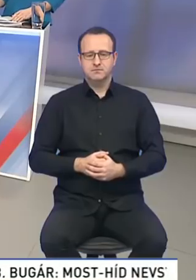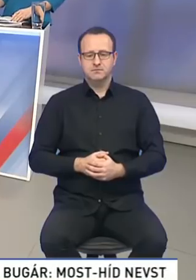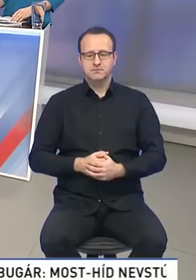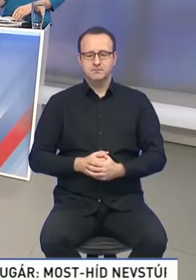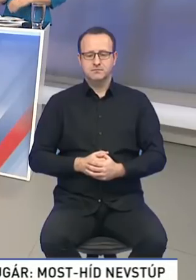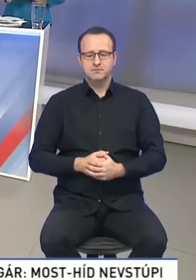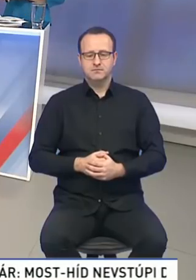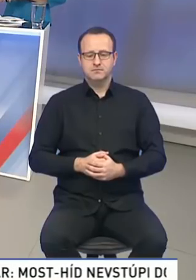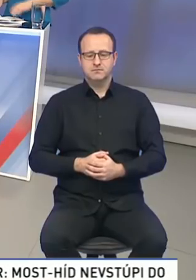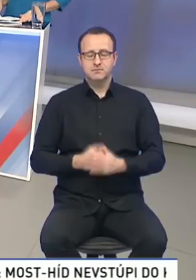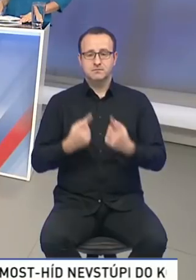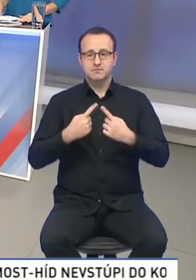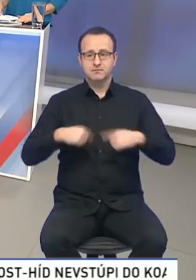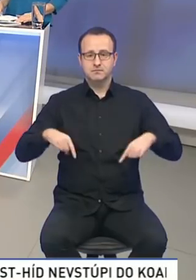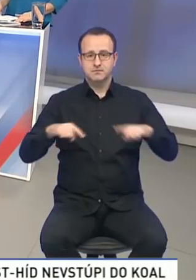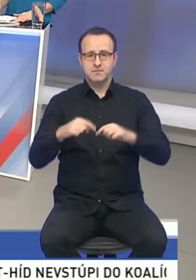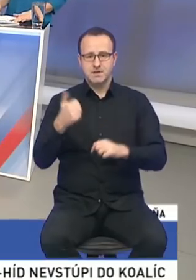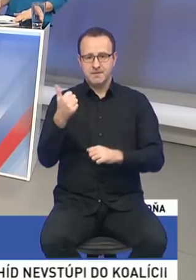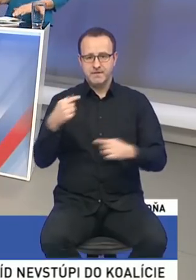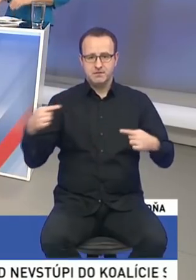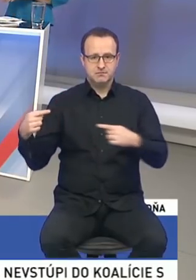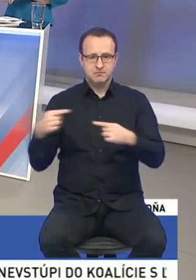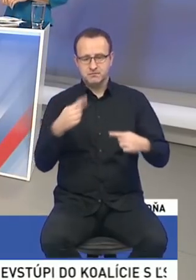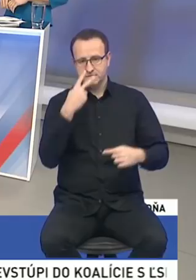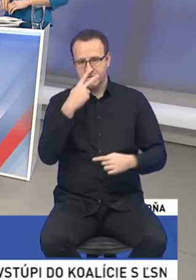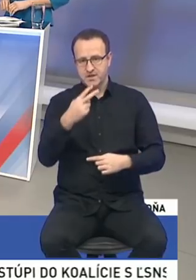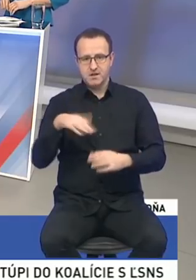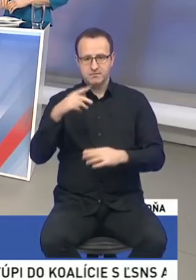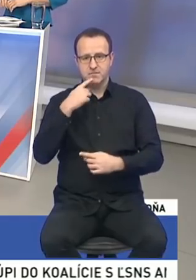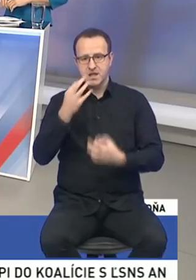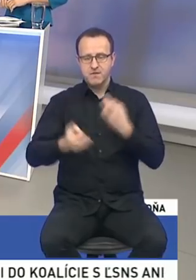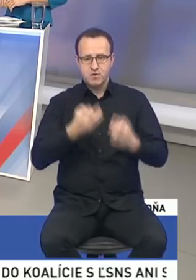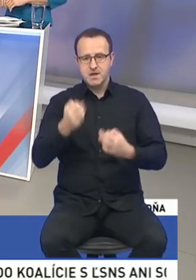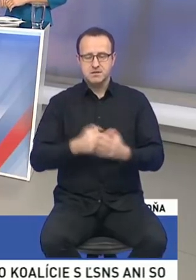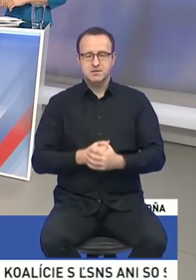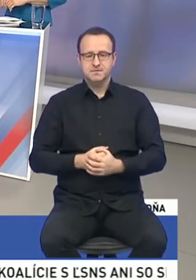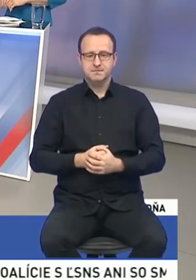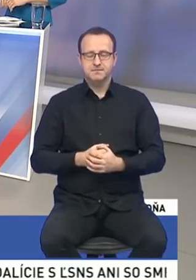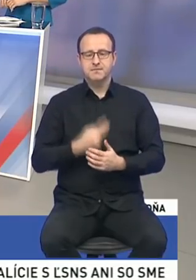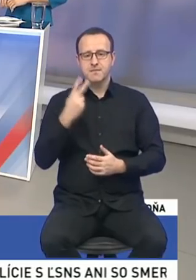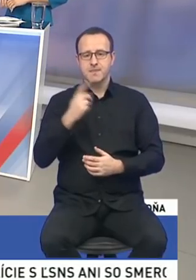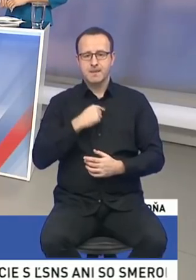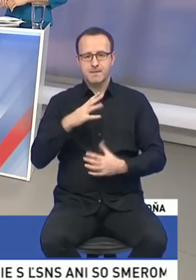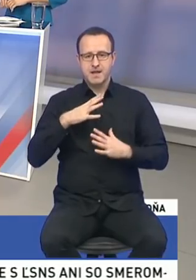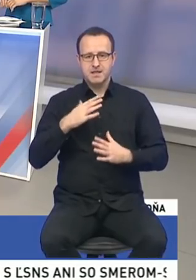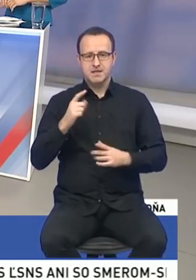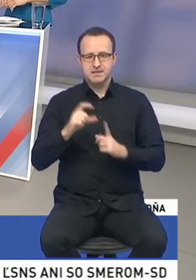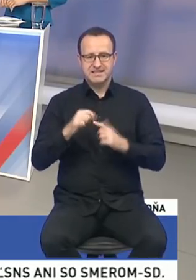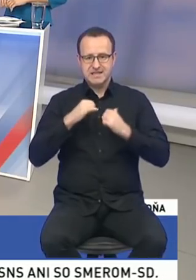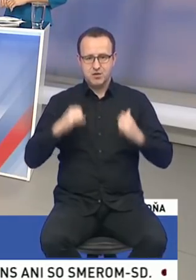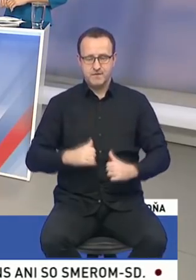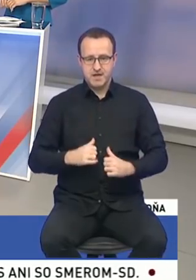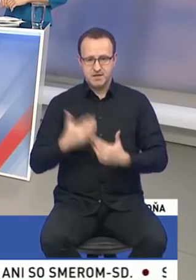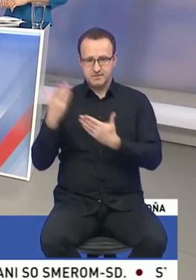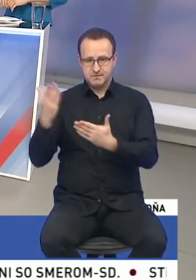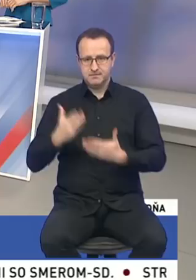No a v štúdiu už vítam prvé duelandky, o ktorých ste teraz videli viac informácií. Ja ich už vítam aj osobne pani Denisa Saková zo Smeru SD. Pekný večer.